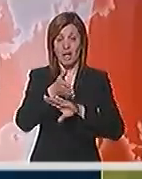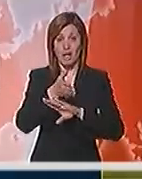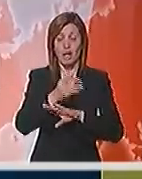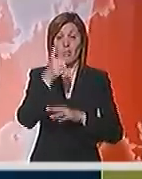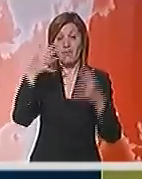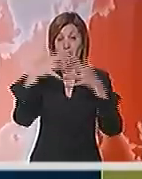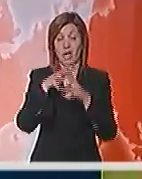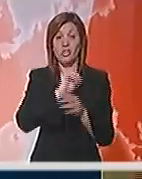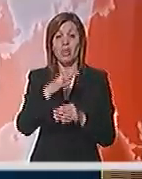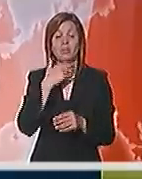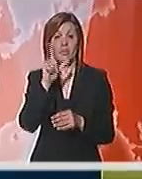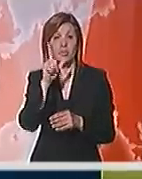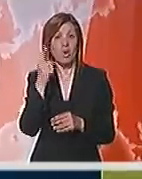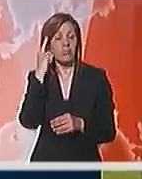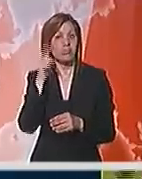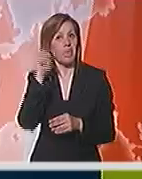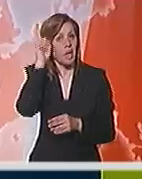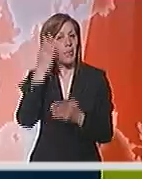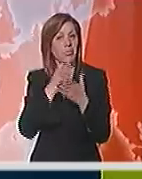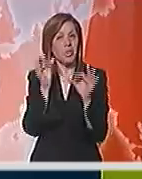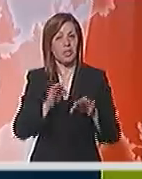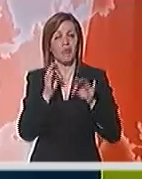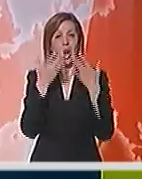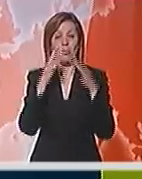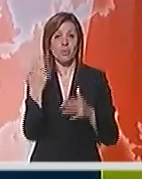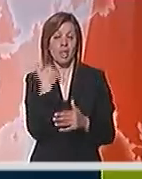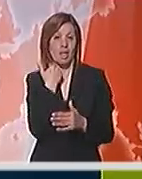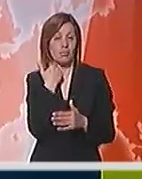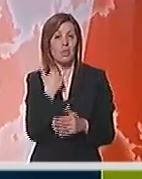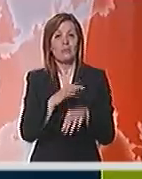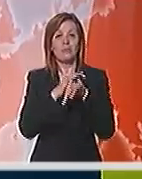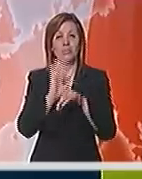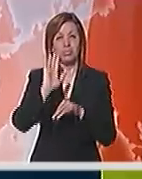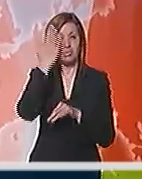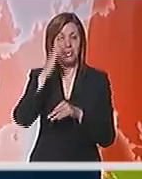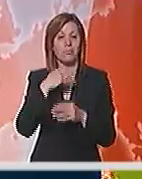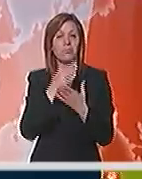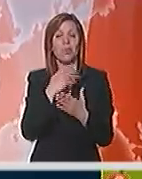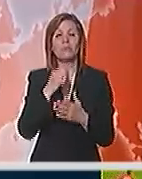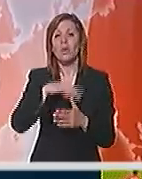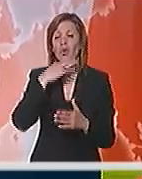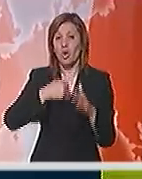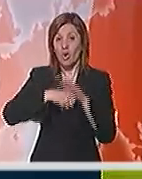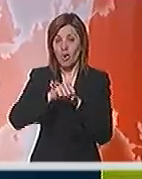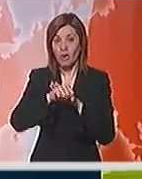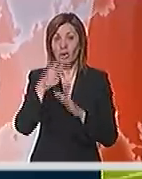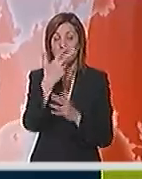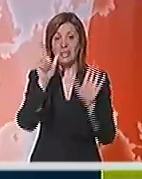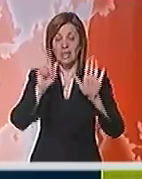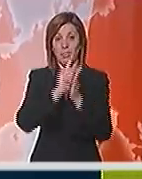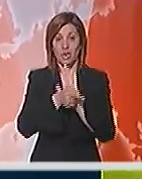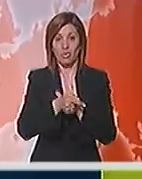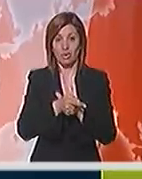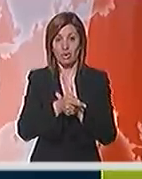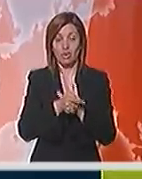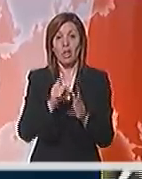Prvi meč završene bez golova, činimo se da će Nemci ipak sladljanički napustiti Englesku, poveli su sjajnim pogotkom Petrića i slobodnog udarca u 37. minutu.